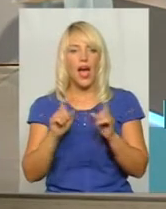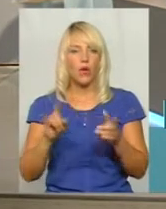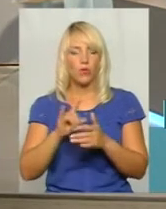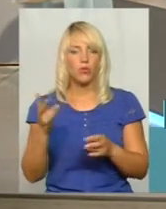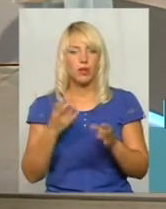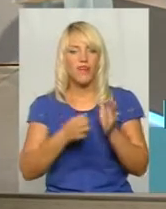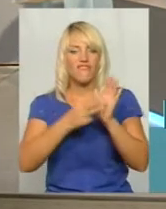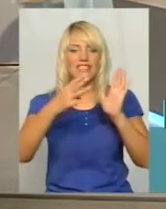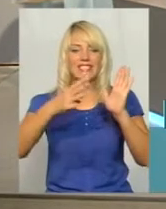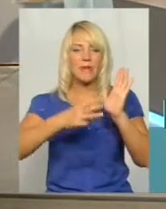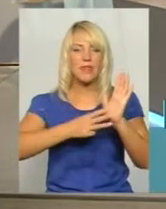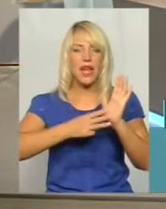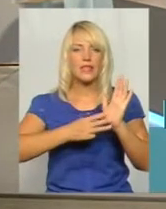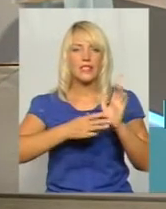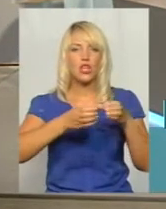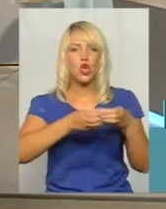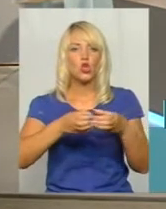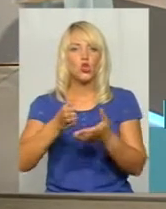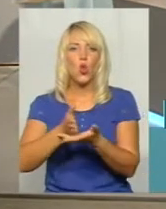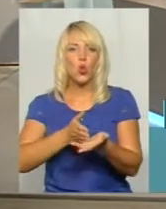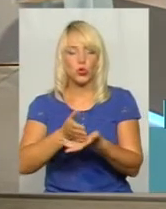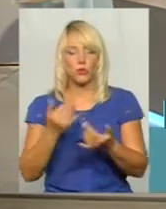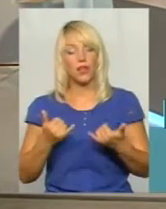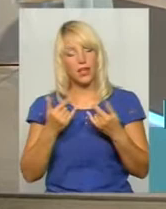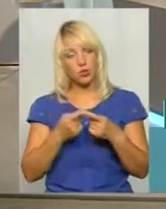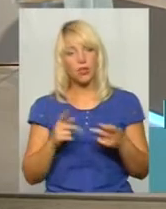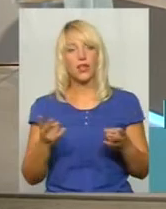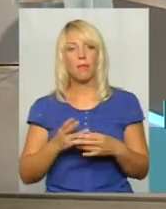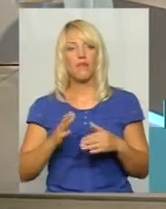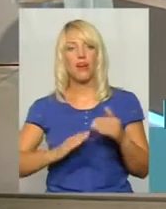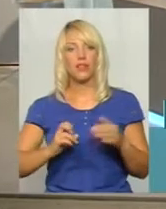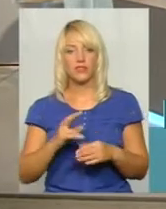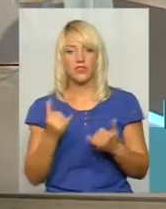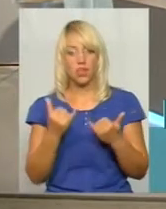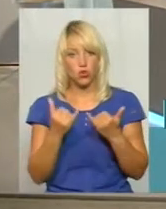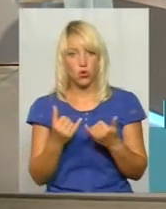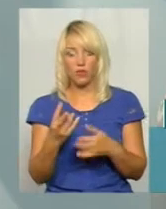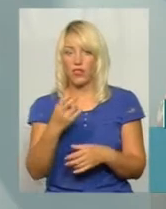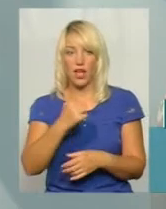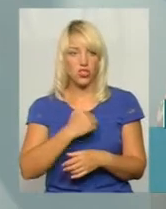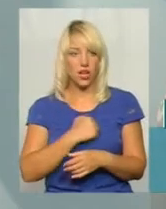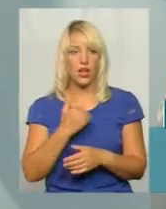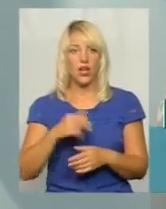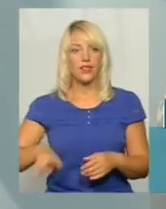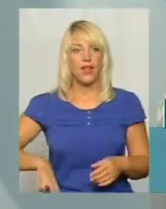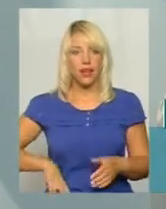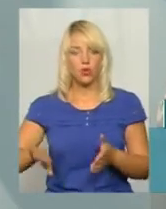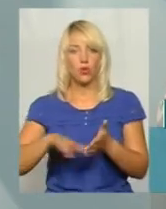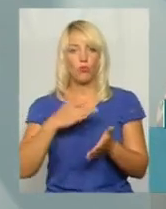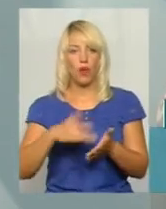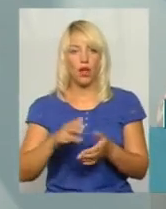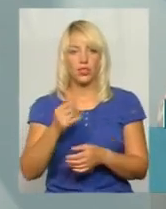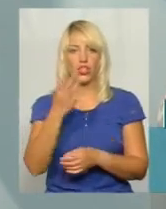повинні бути фахівці. А ми, як з вами сьогодні говорили, на превеликий жаль, на сьогодні лише тільки директор, бухгалтер і 4